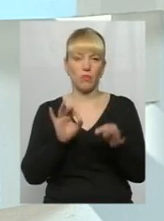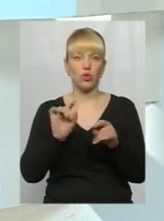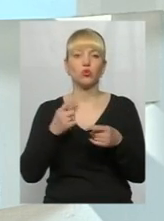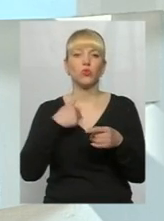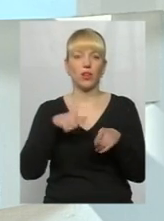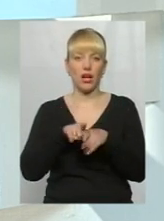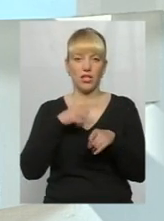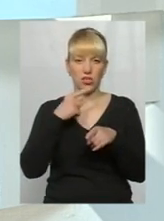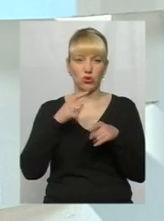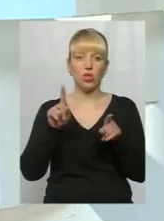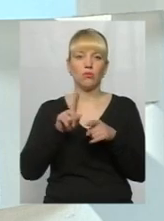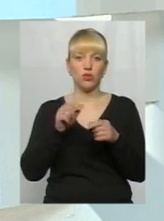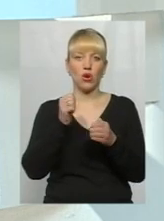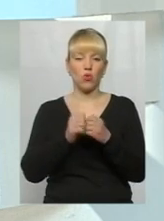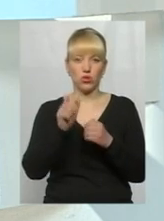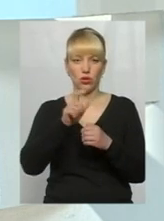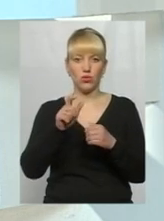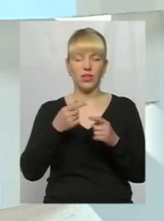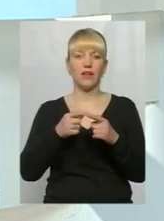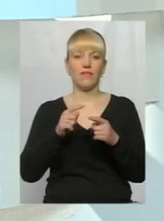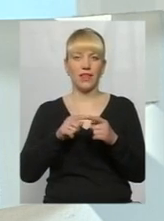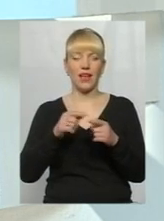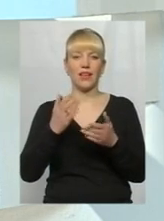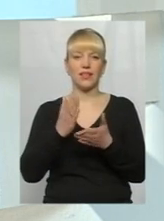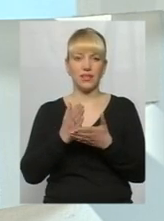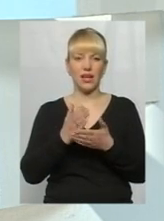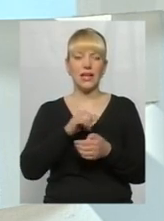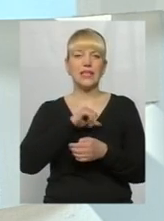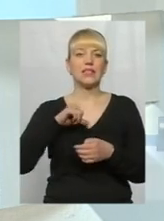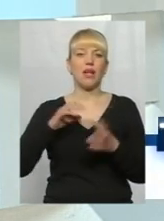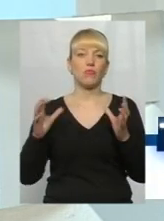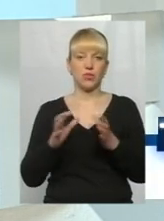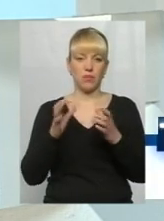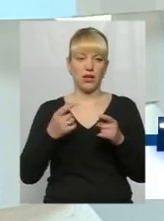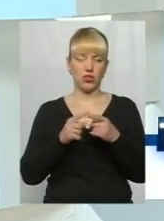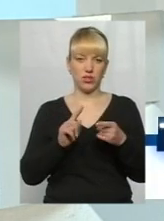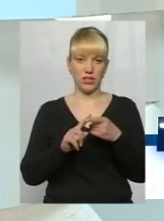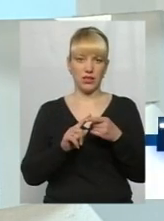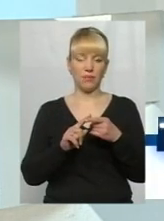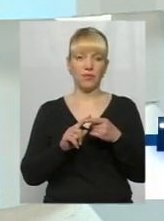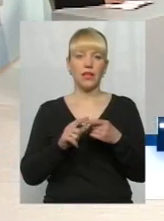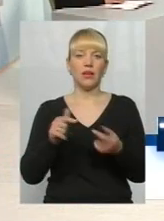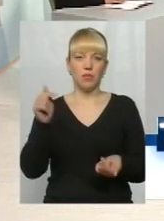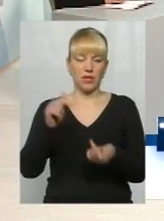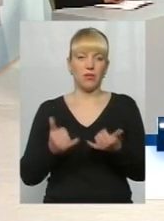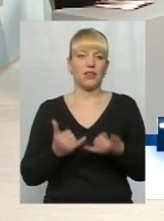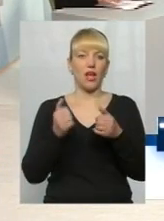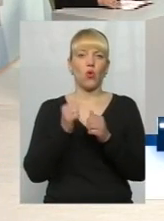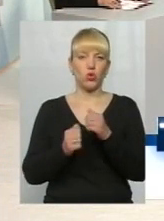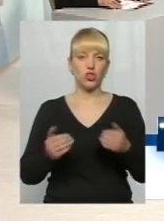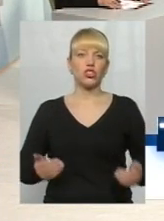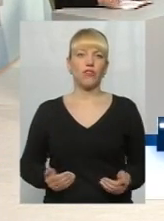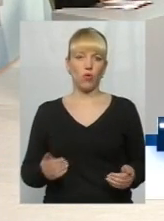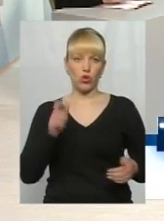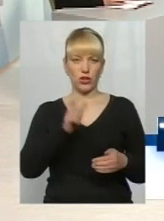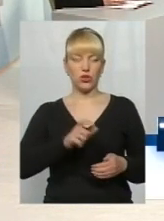кожна, от нормальний в неї інстинкт самозбереження, це для неї притаманно для кожної живої істоти, як і для кожної живої